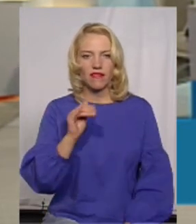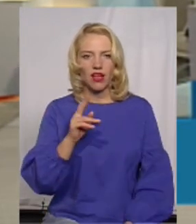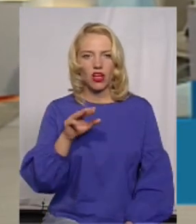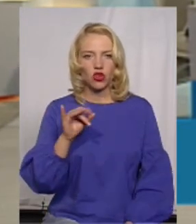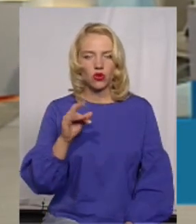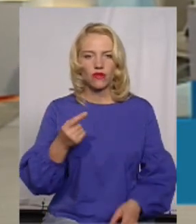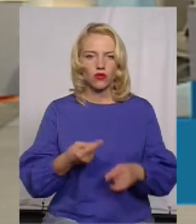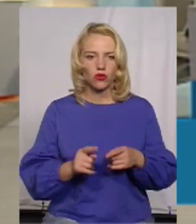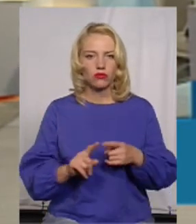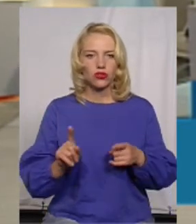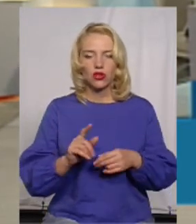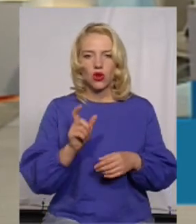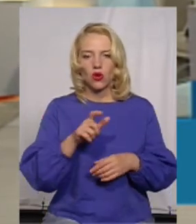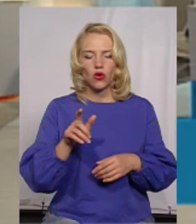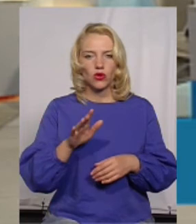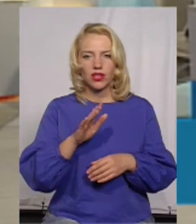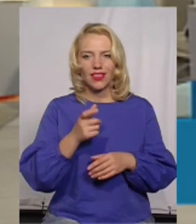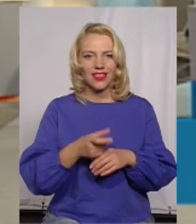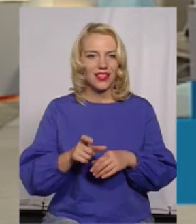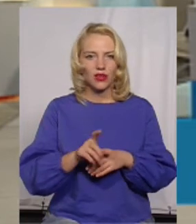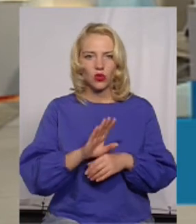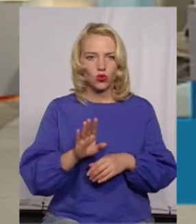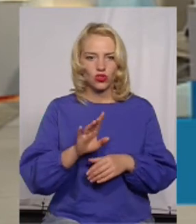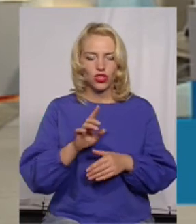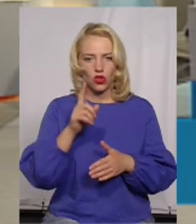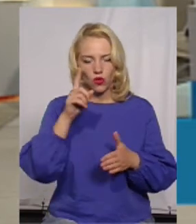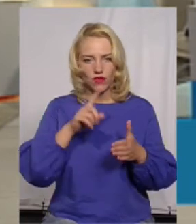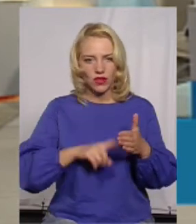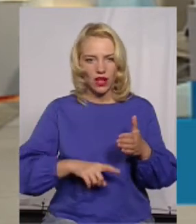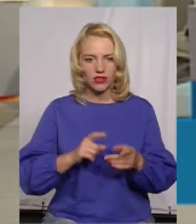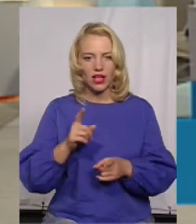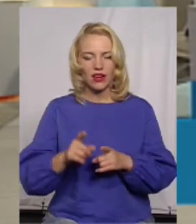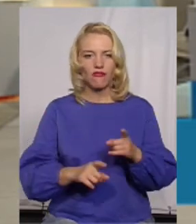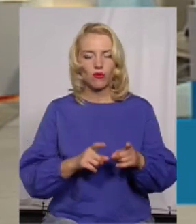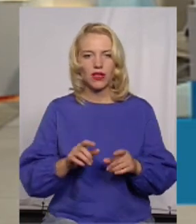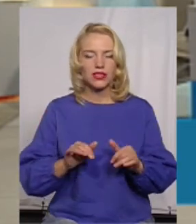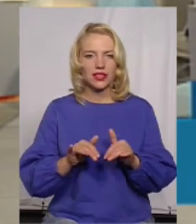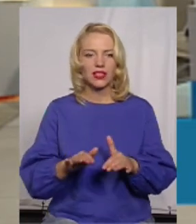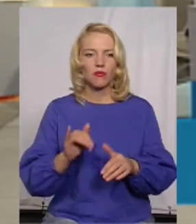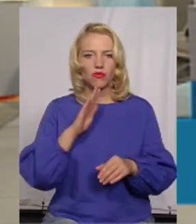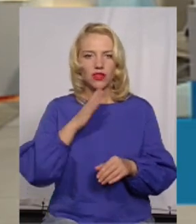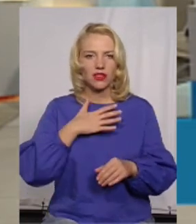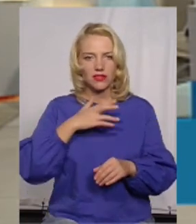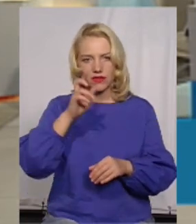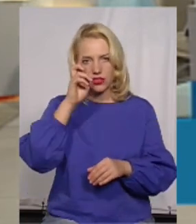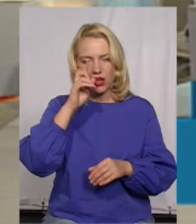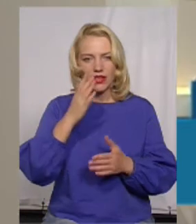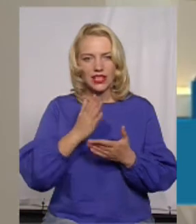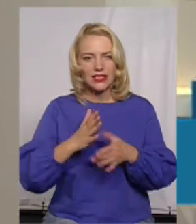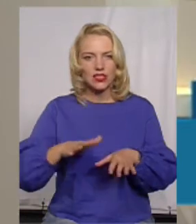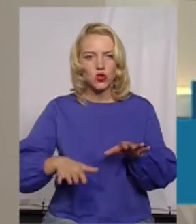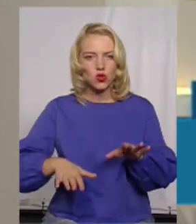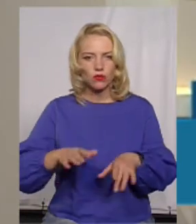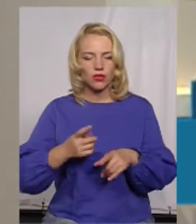вони не дуже довіряють певним якимось таким реформаторським діям у нас в країні. Мають сумніви в